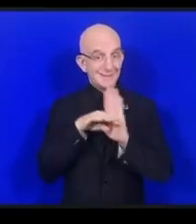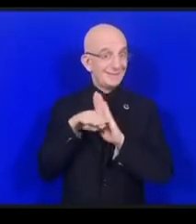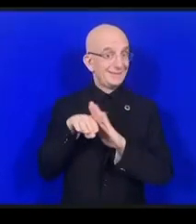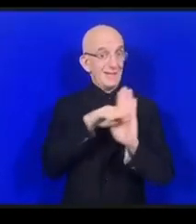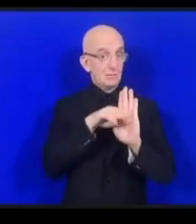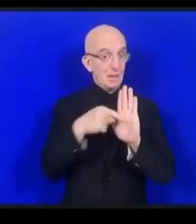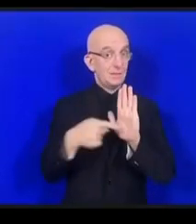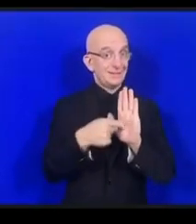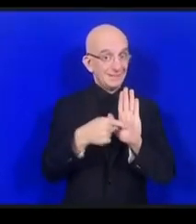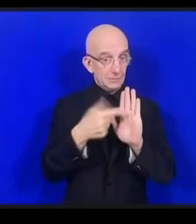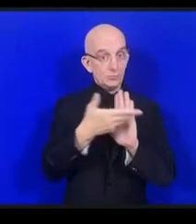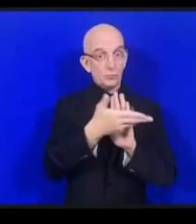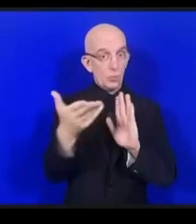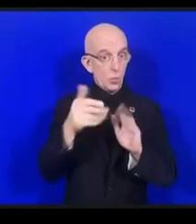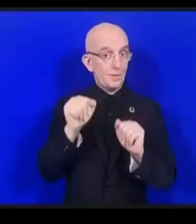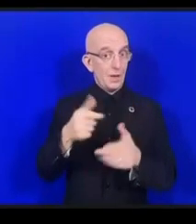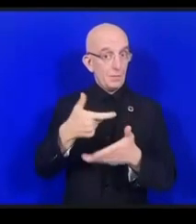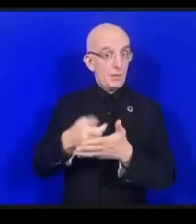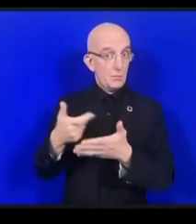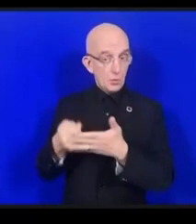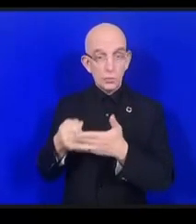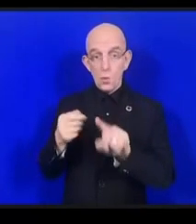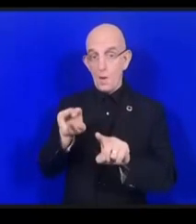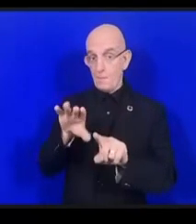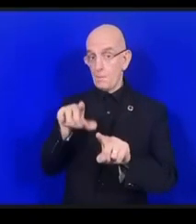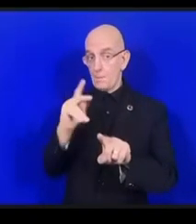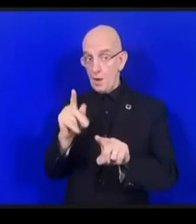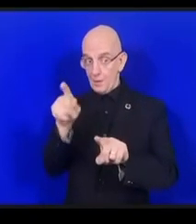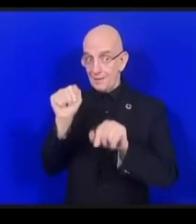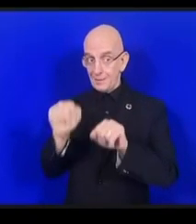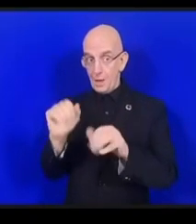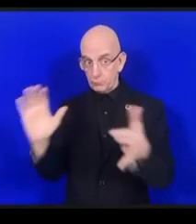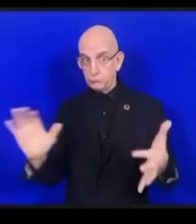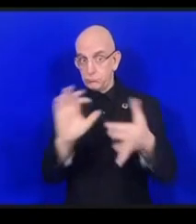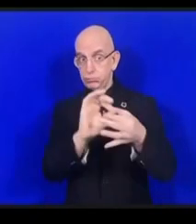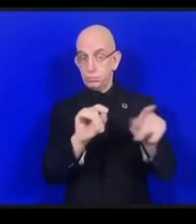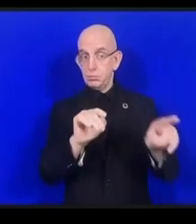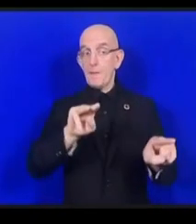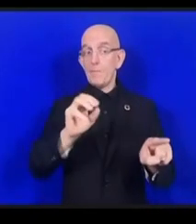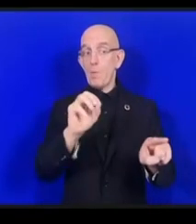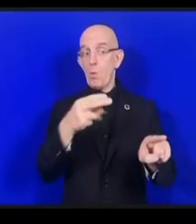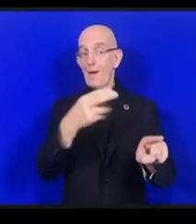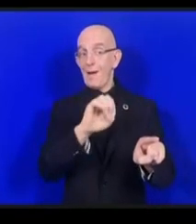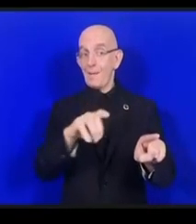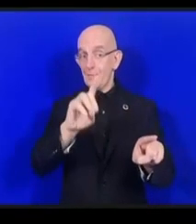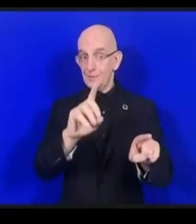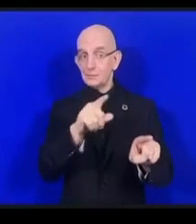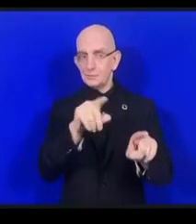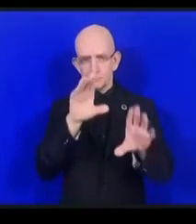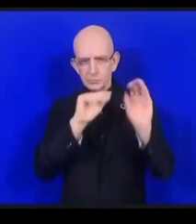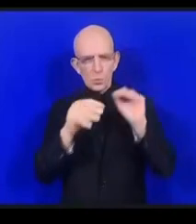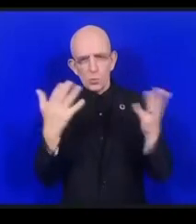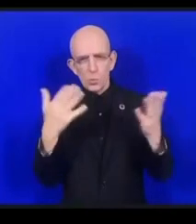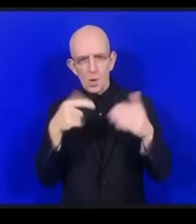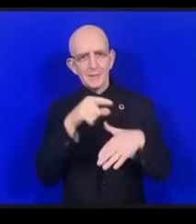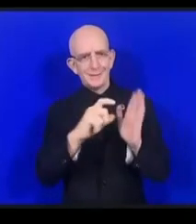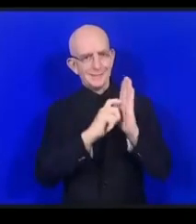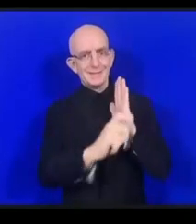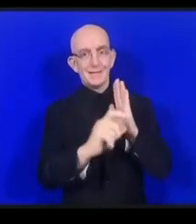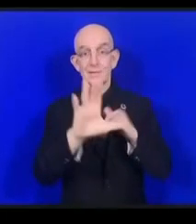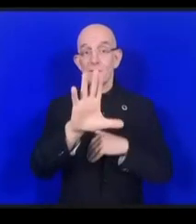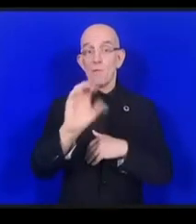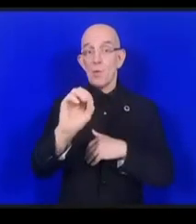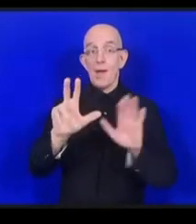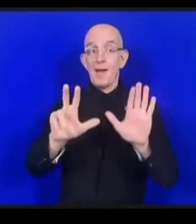Mohamed pour être plus au courant de ce qu'il y a dans cette section 508 et voir si cette approche pourrait s'appliquer pour les normes